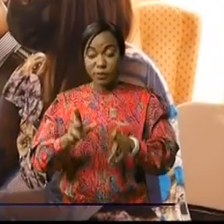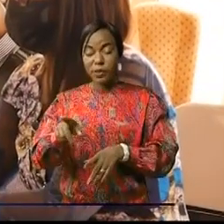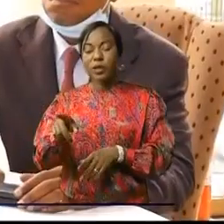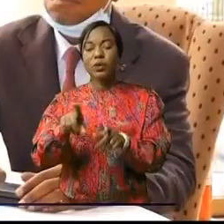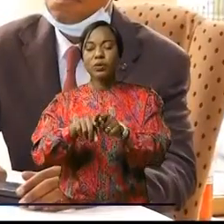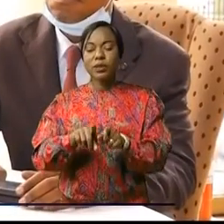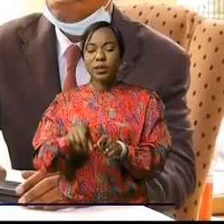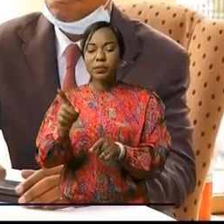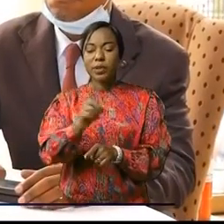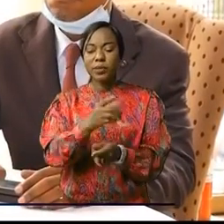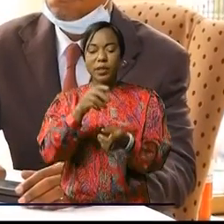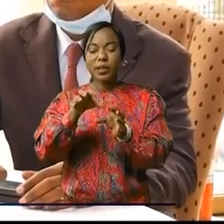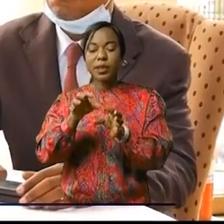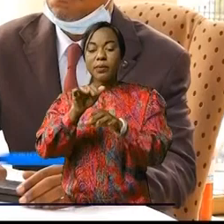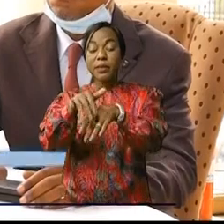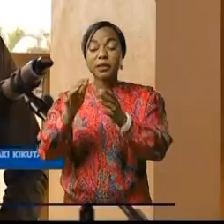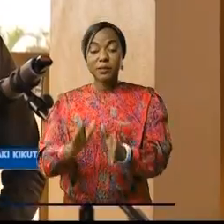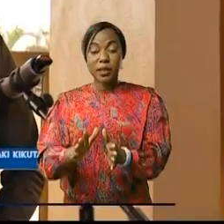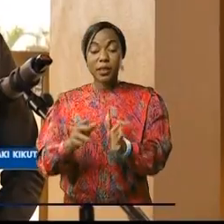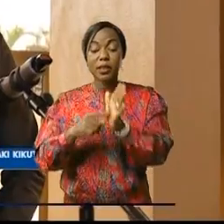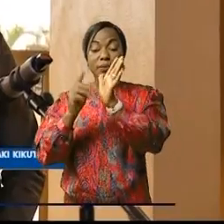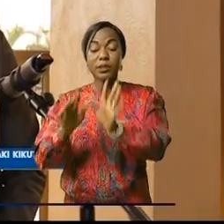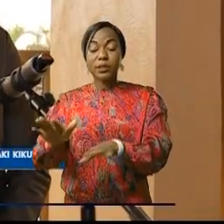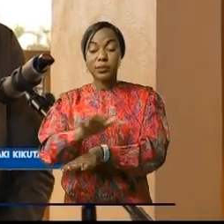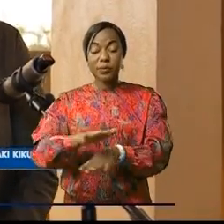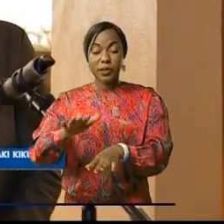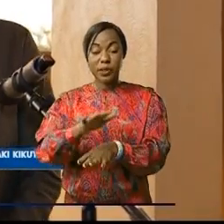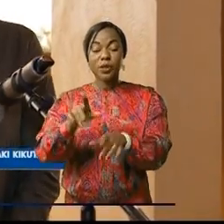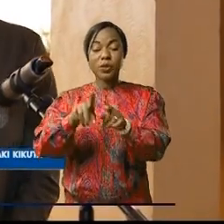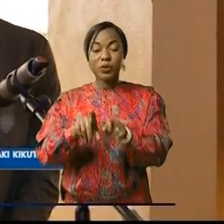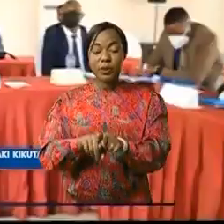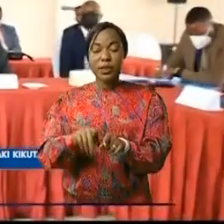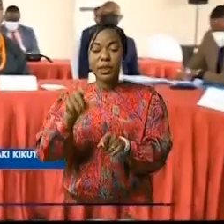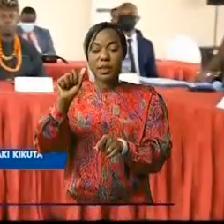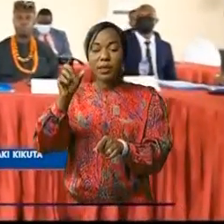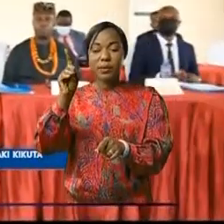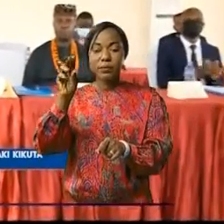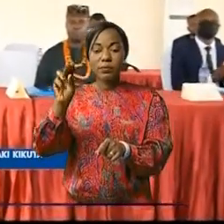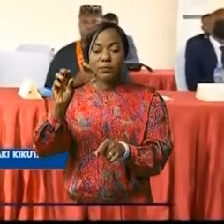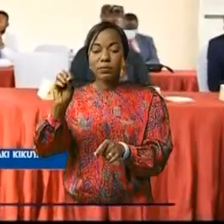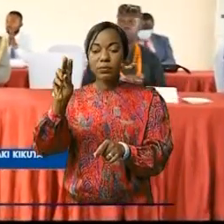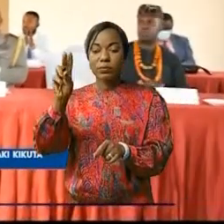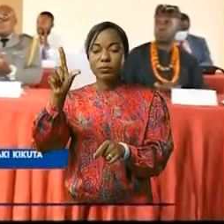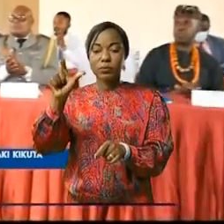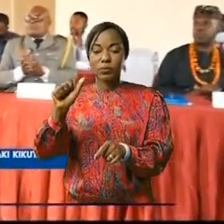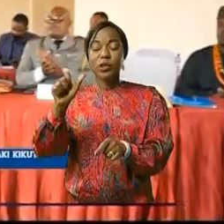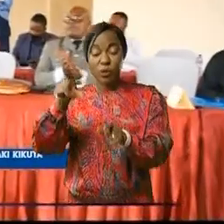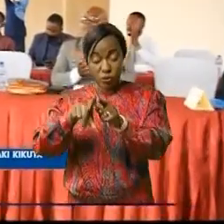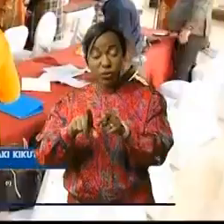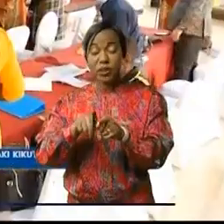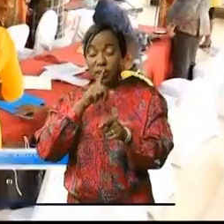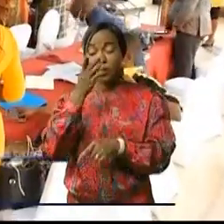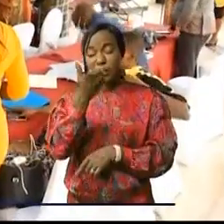représentant pays du bureau conjoint des Nations Unies, Abdoul, Azizé, Kyoyé, ainsi que d'autres personnalités politico